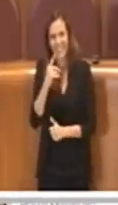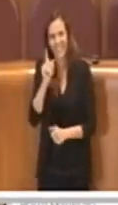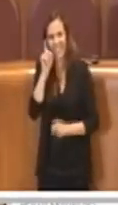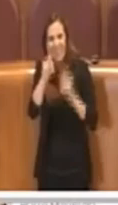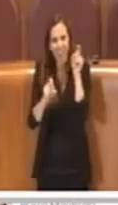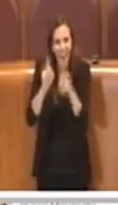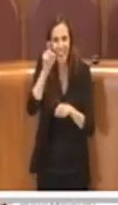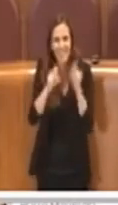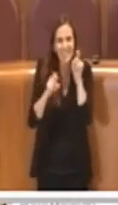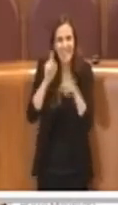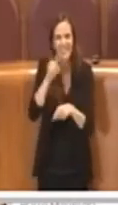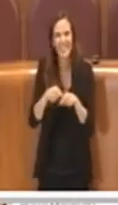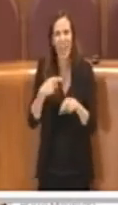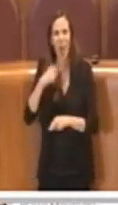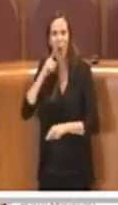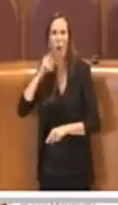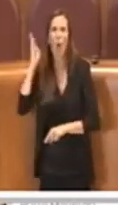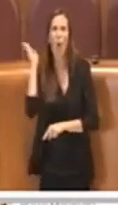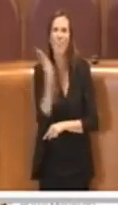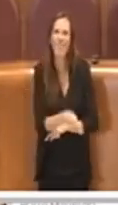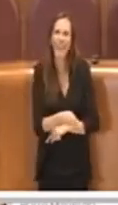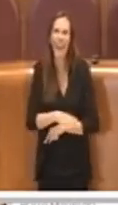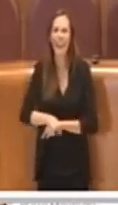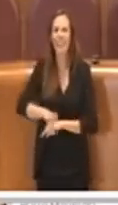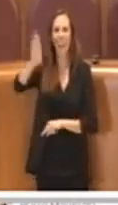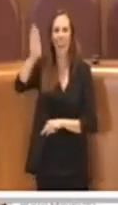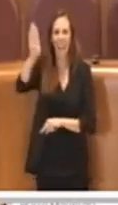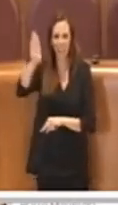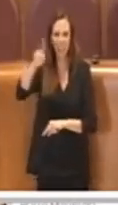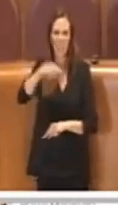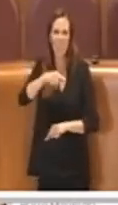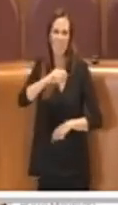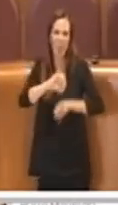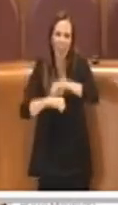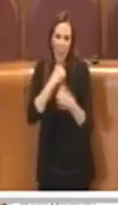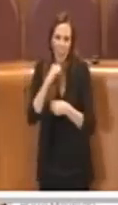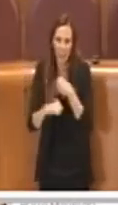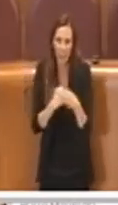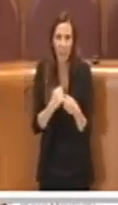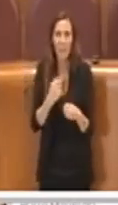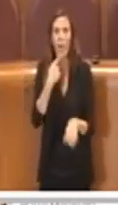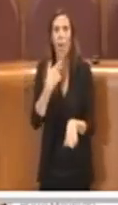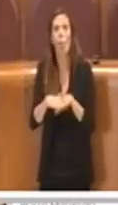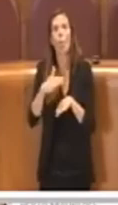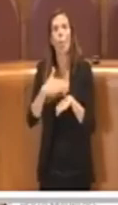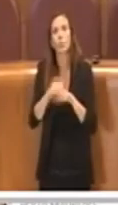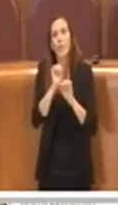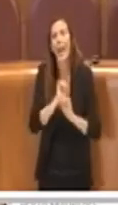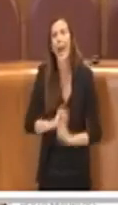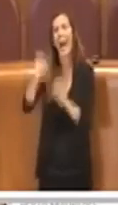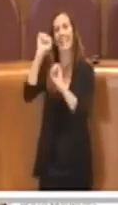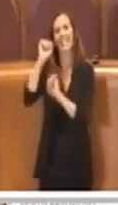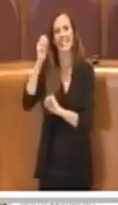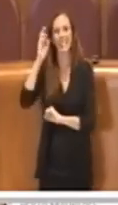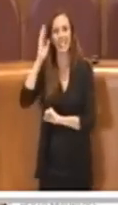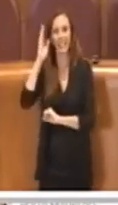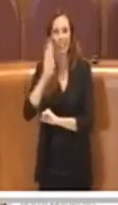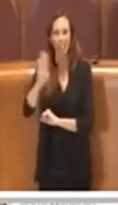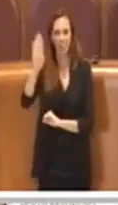condannare le atrocità del fascismo a coloro che usano l'antifascismo in maniera strumentale.